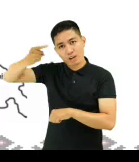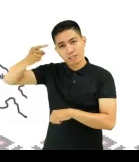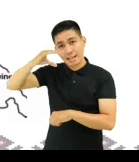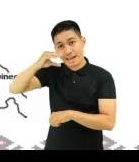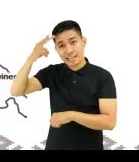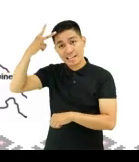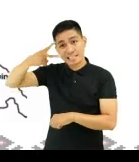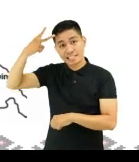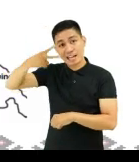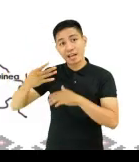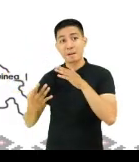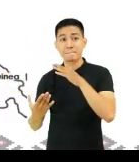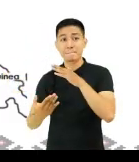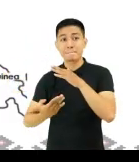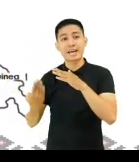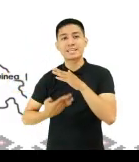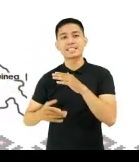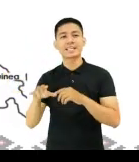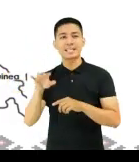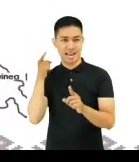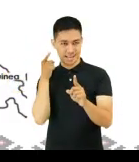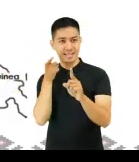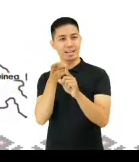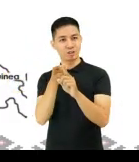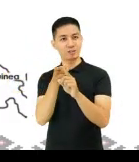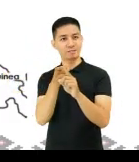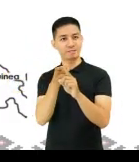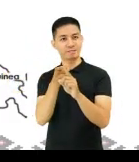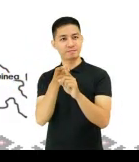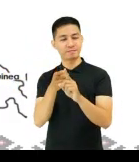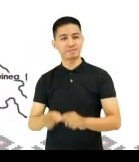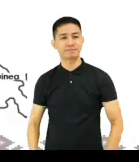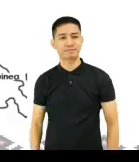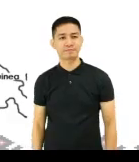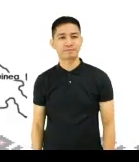pamamagitan ng kaalaman sa paggamit ng pangunahin at pangalawang direksyon.